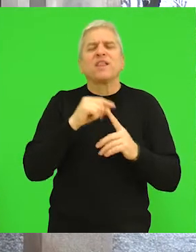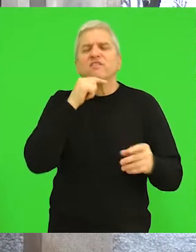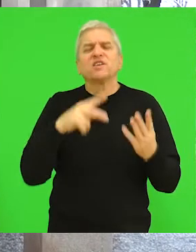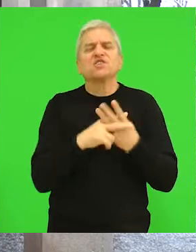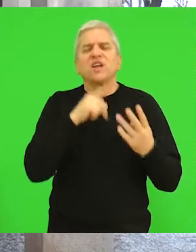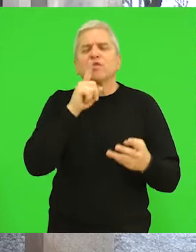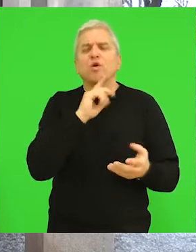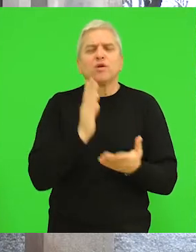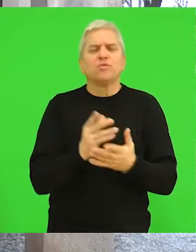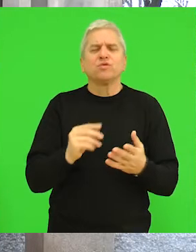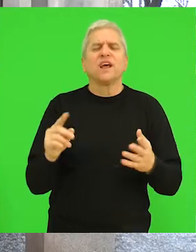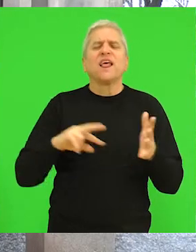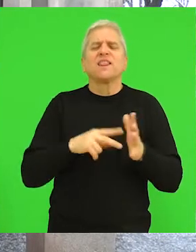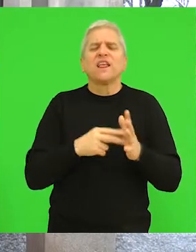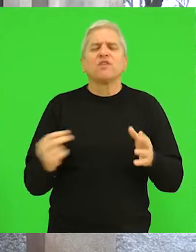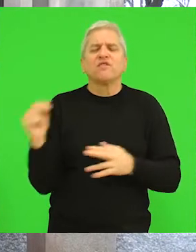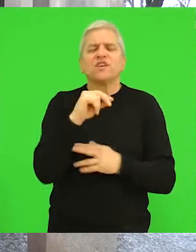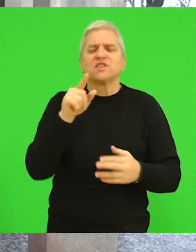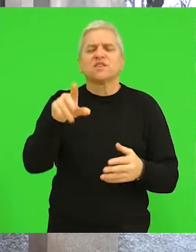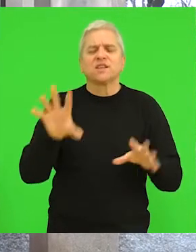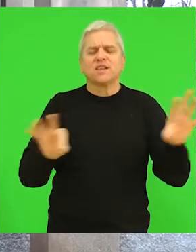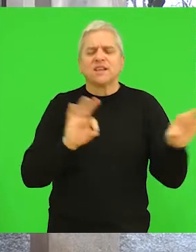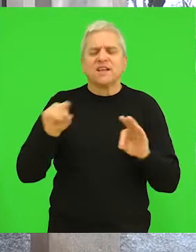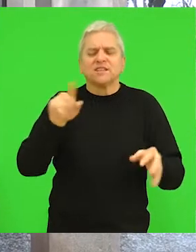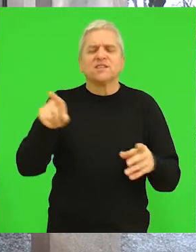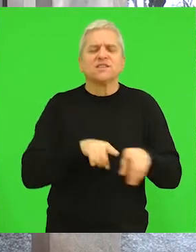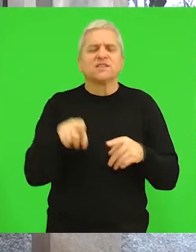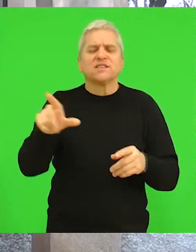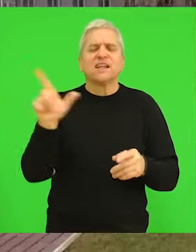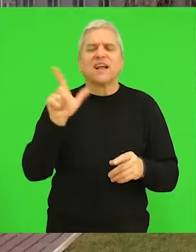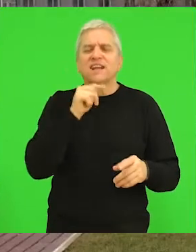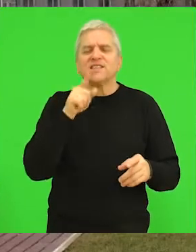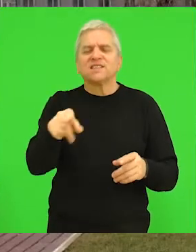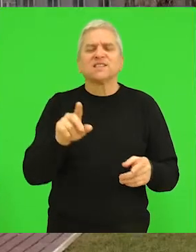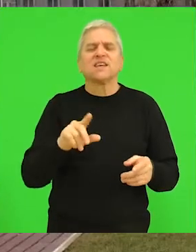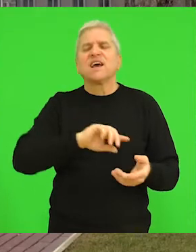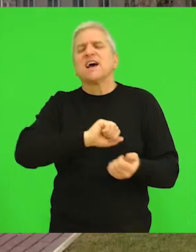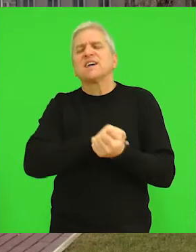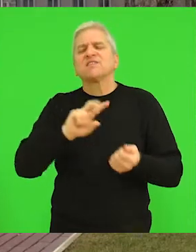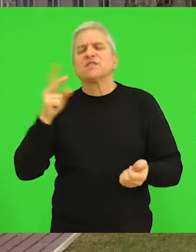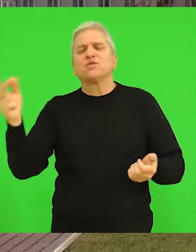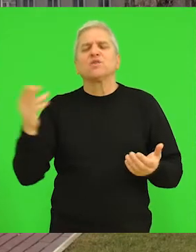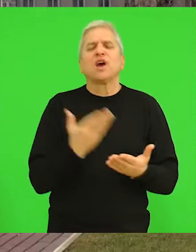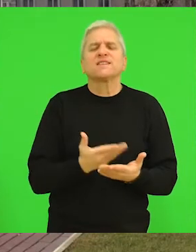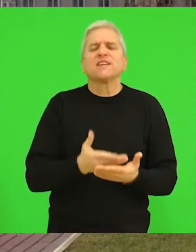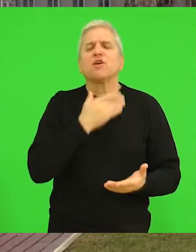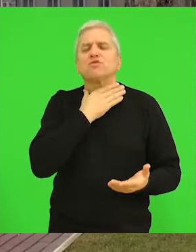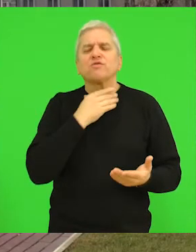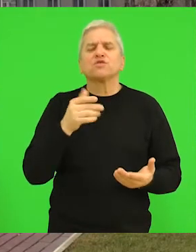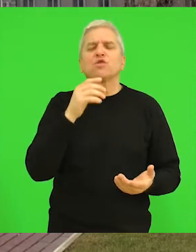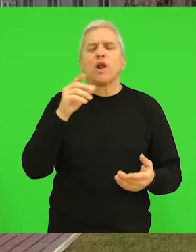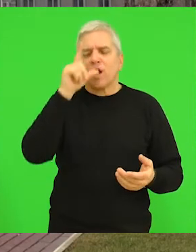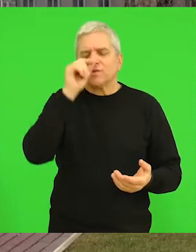i Šandor, koji budu proglašeni za tehnološki višak, naći će se na isto imenoj listi, a sve osnovne i srednje škole, najpre na